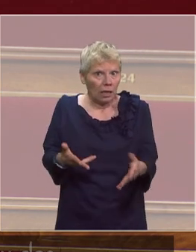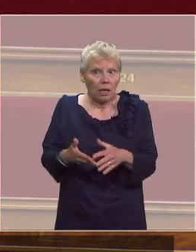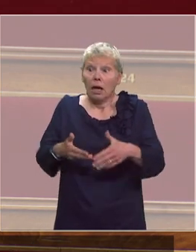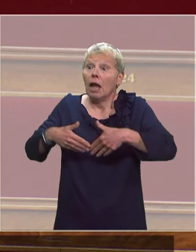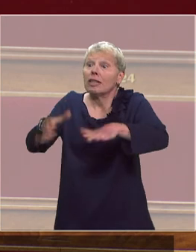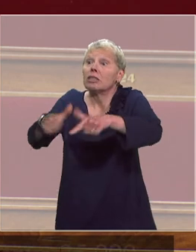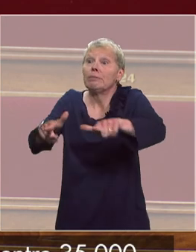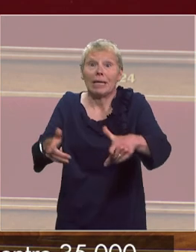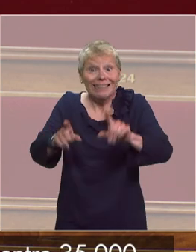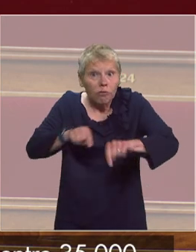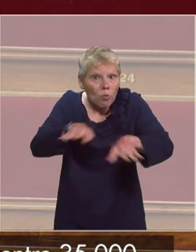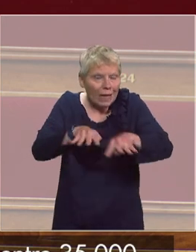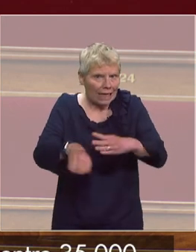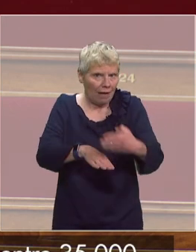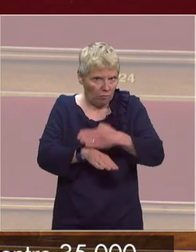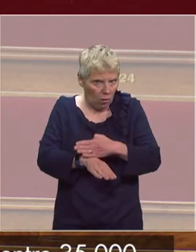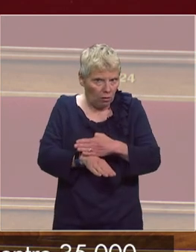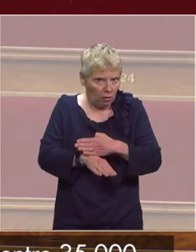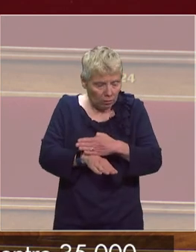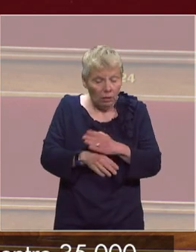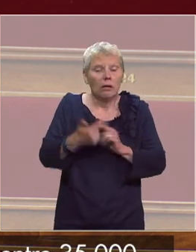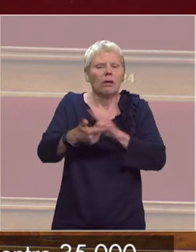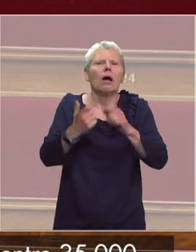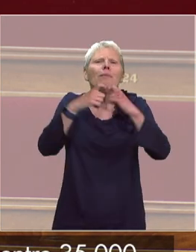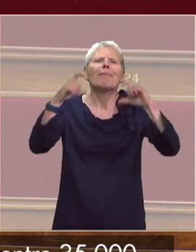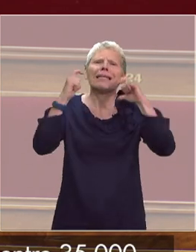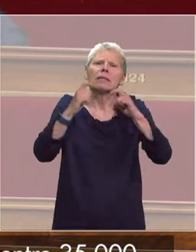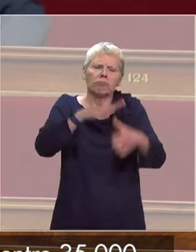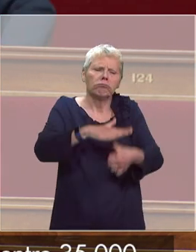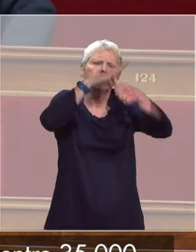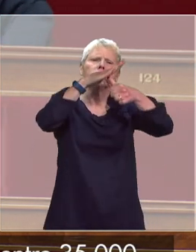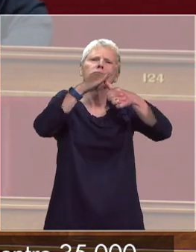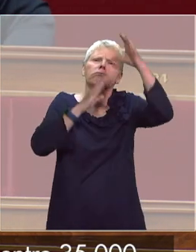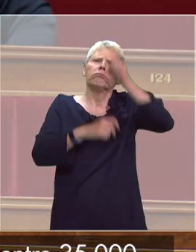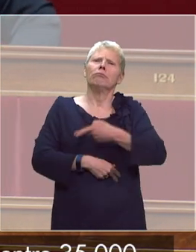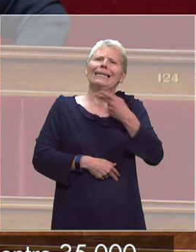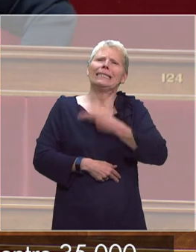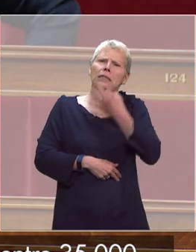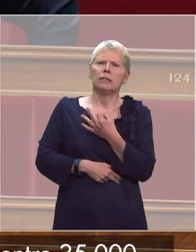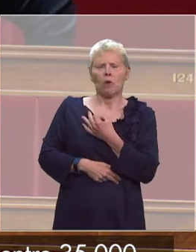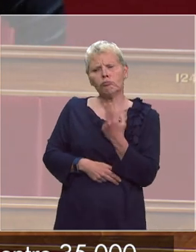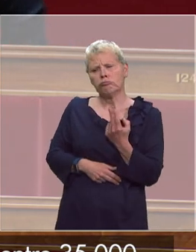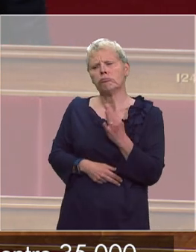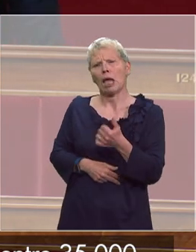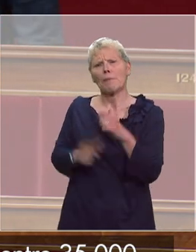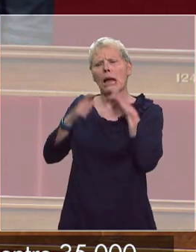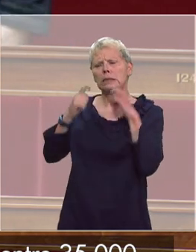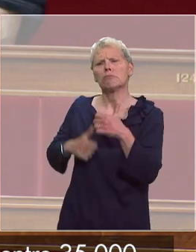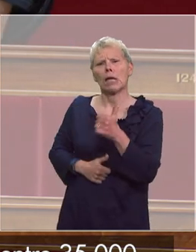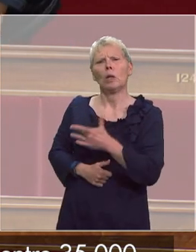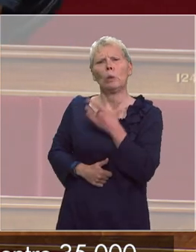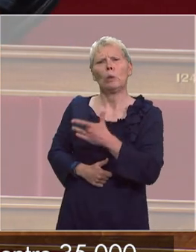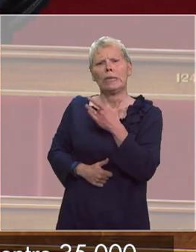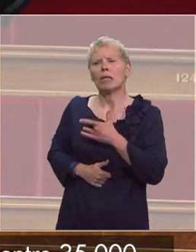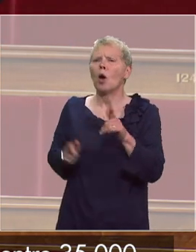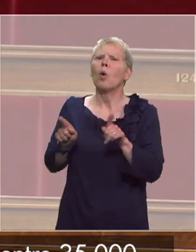moyens pour le faire. Sur les masques, quand l'Académie de médecine nous dit que ça peut être une bonne chose et que, dans ce que